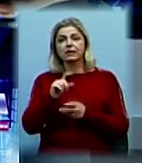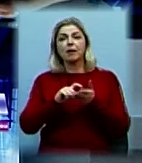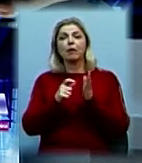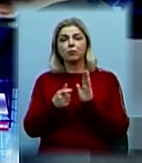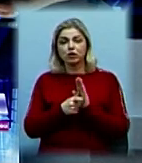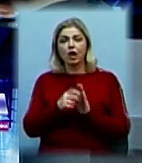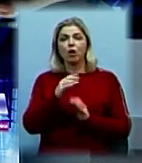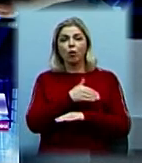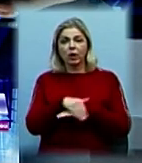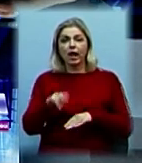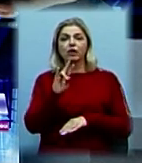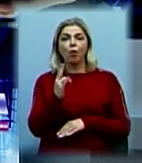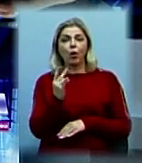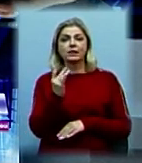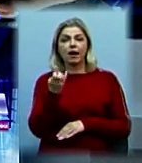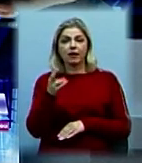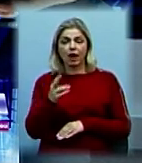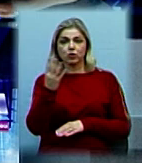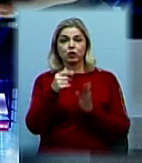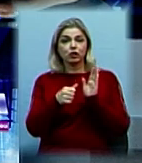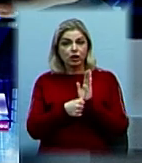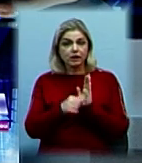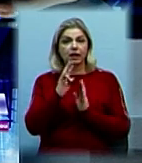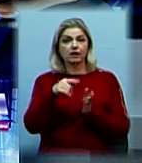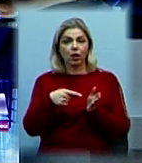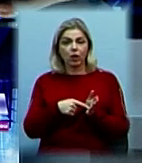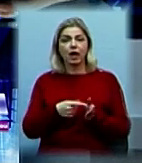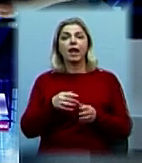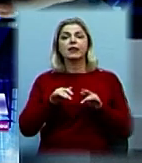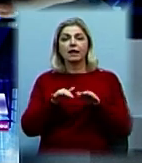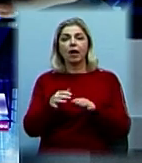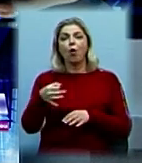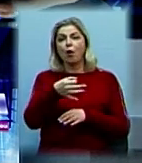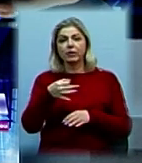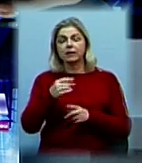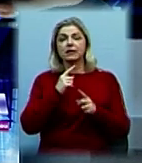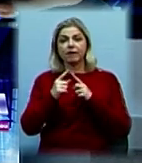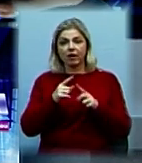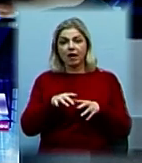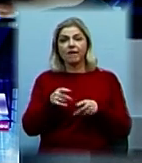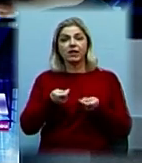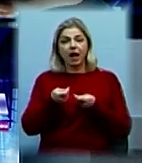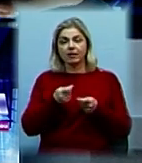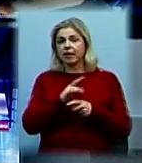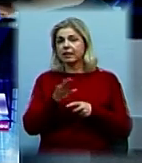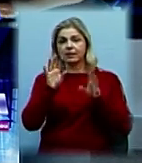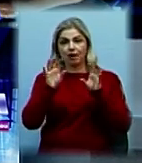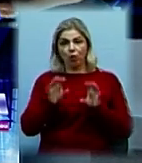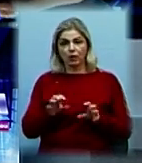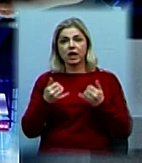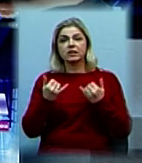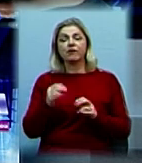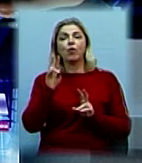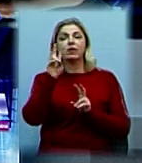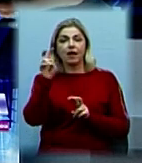46 у Миколаїві. Журналісти стверджують, що дії обласної влади незаконні. Отже, сьогодні в «Темі дня» гості